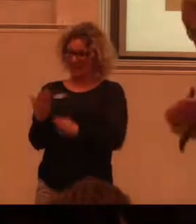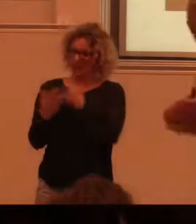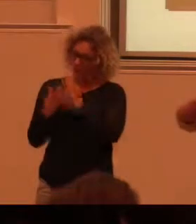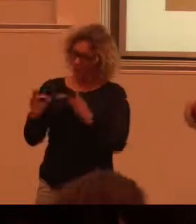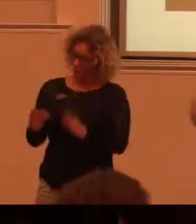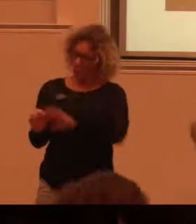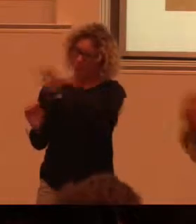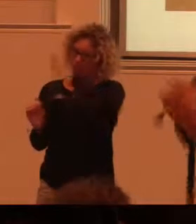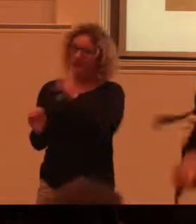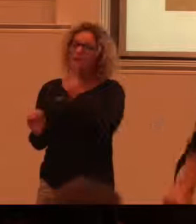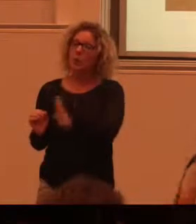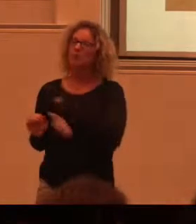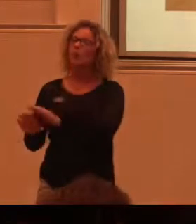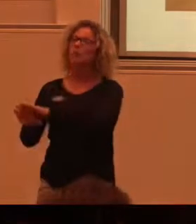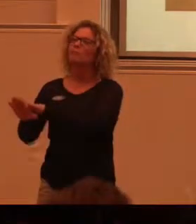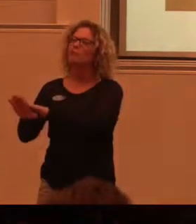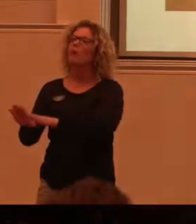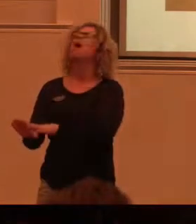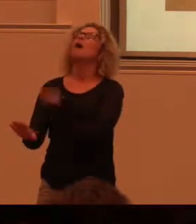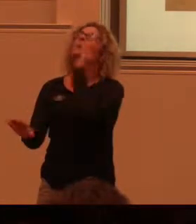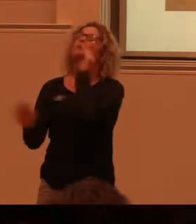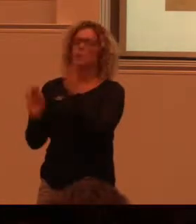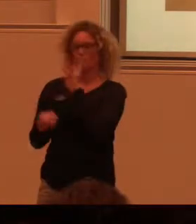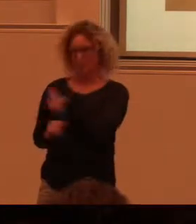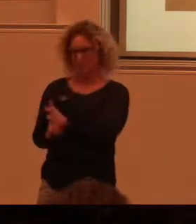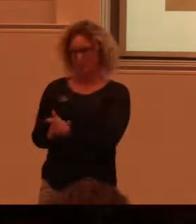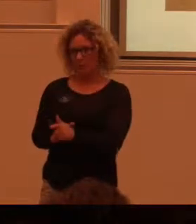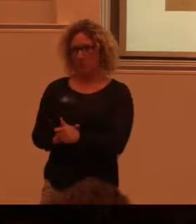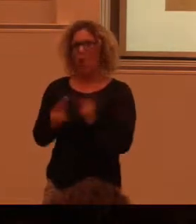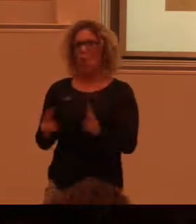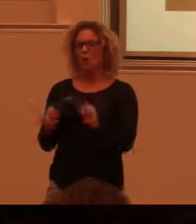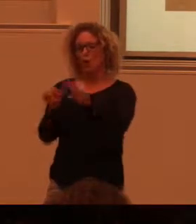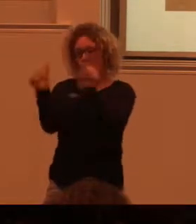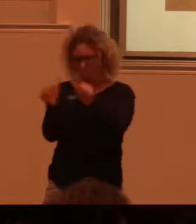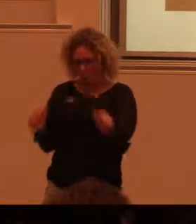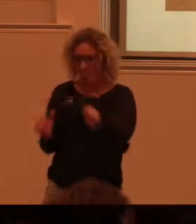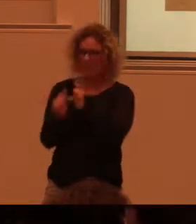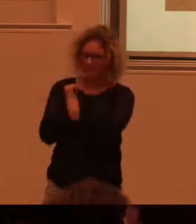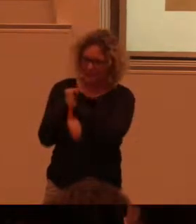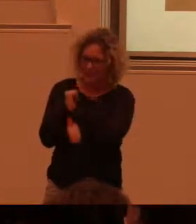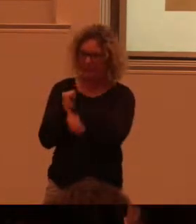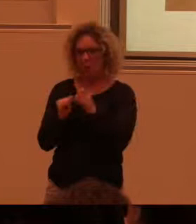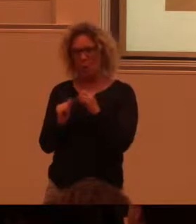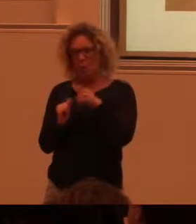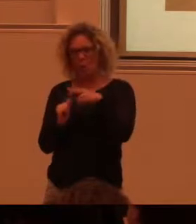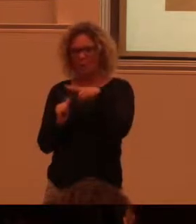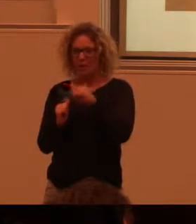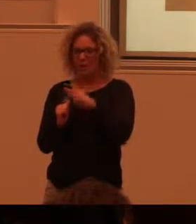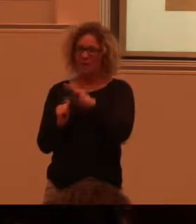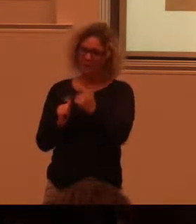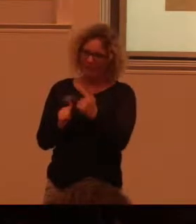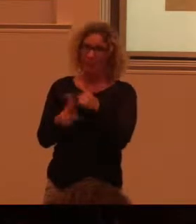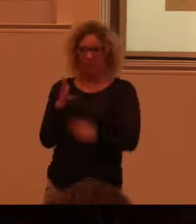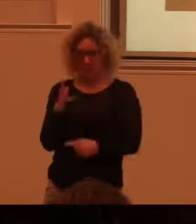runstenen ser ut. Och både då själva formen på stenen och ornamentik och runa och så vidare.